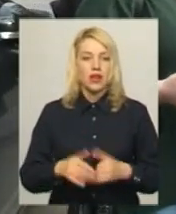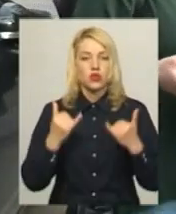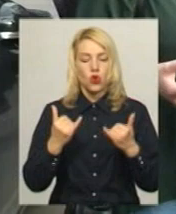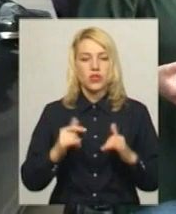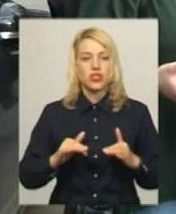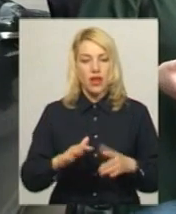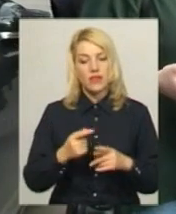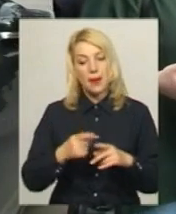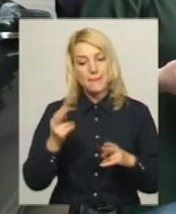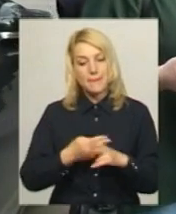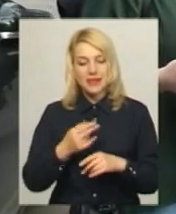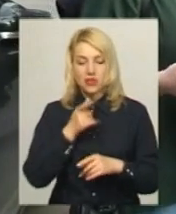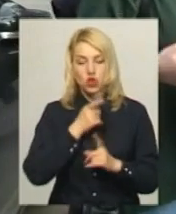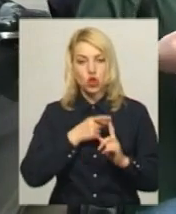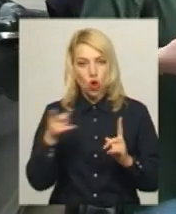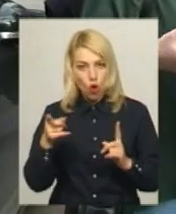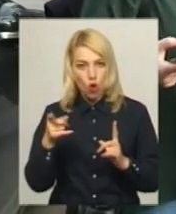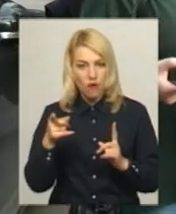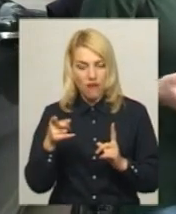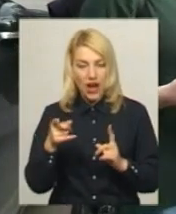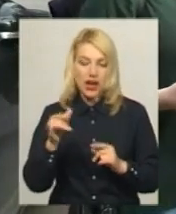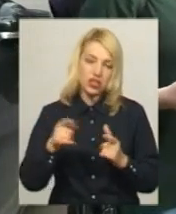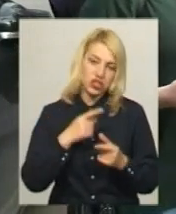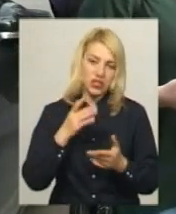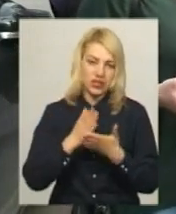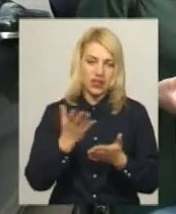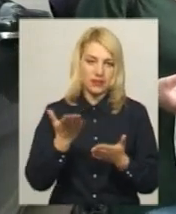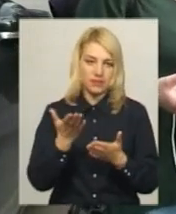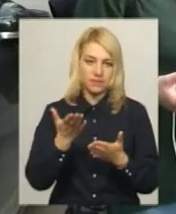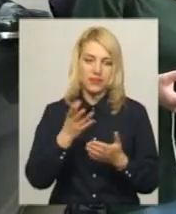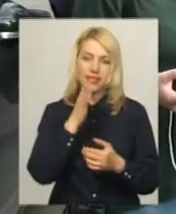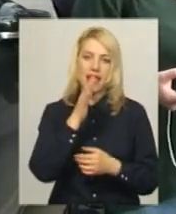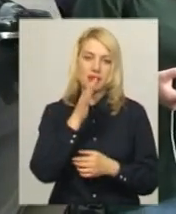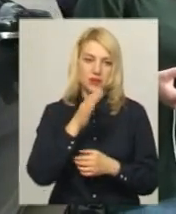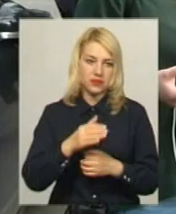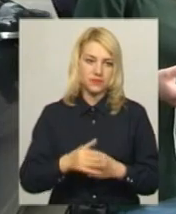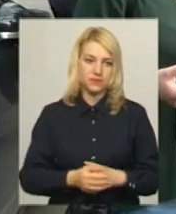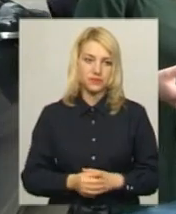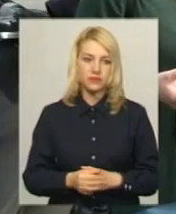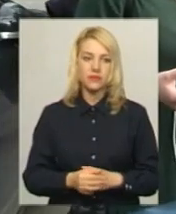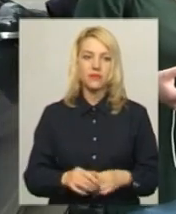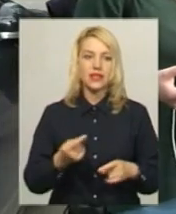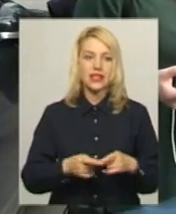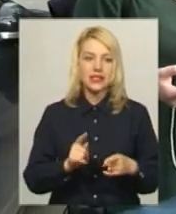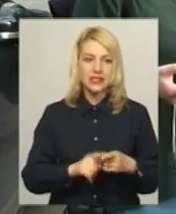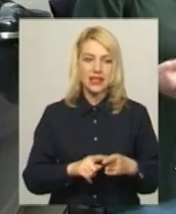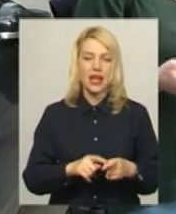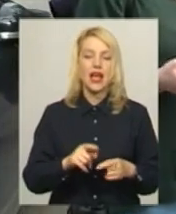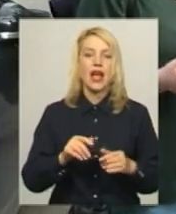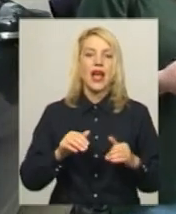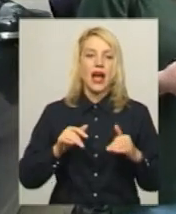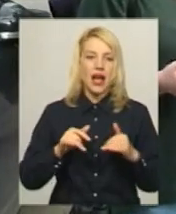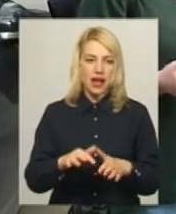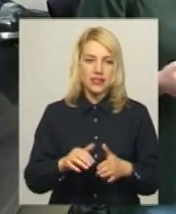акція, вона безстрокова, чи все ж таки вона, напевно, якийсь термін? Ця акція до результату.